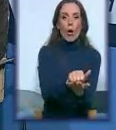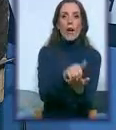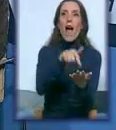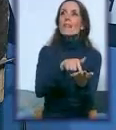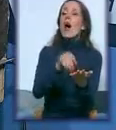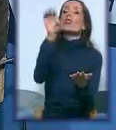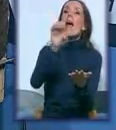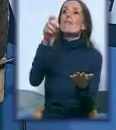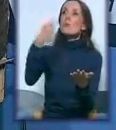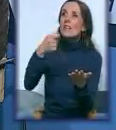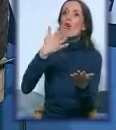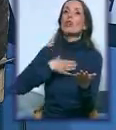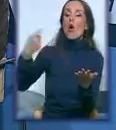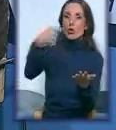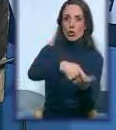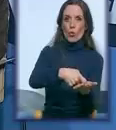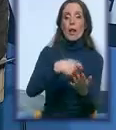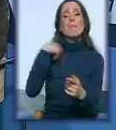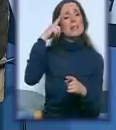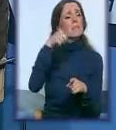Mislim da su to najkoristnije uložena sredstva.